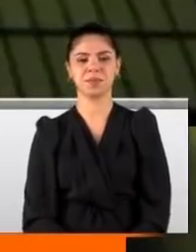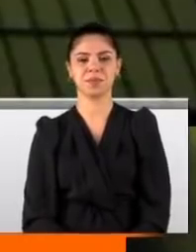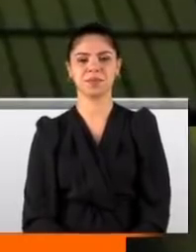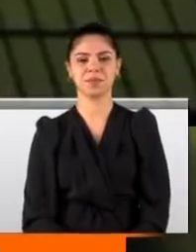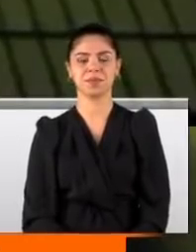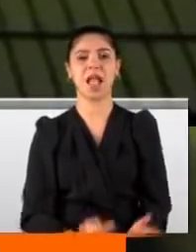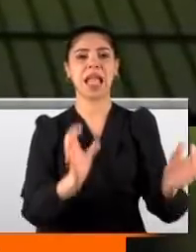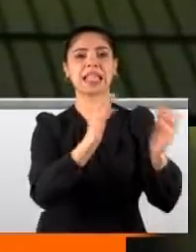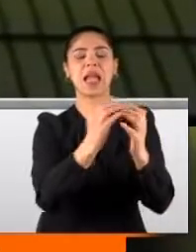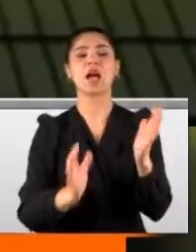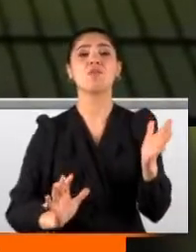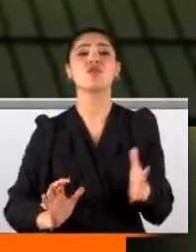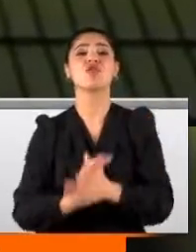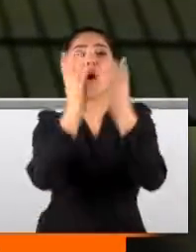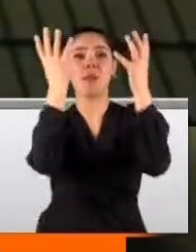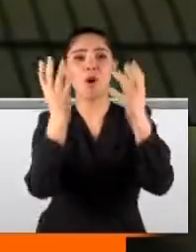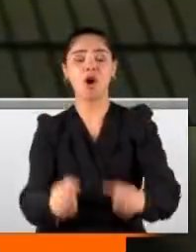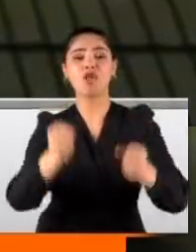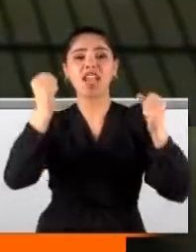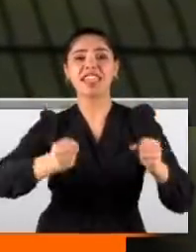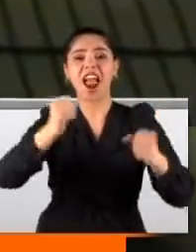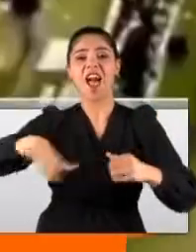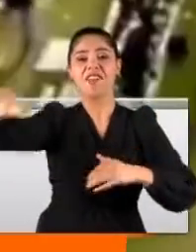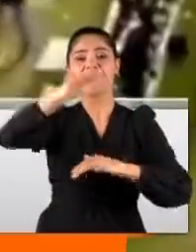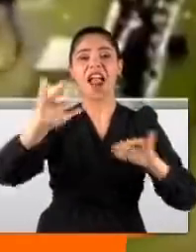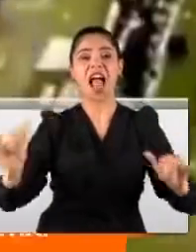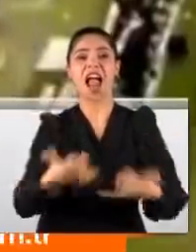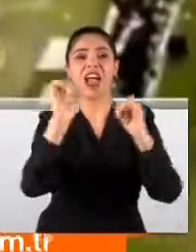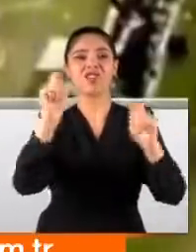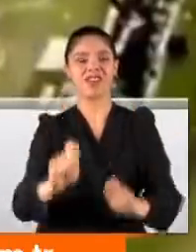Takımları şampiyon oldu, taraftarlar en güzel kutlamayı yaptı.